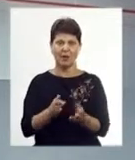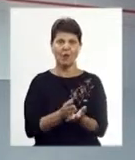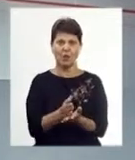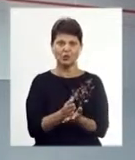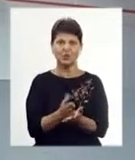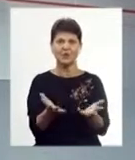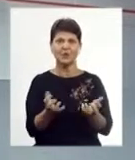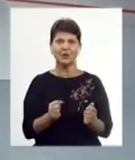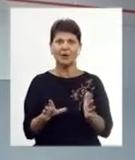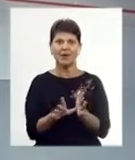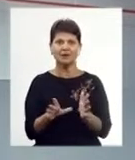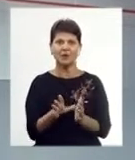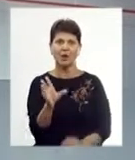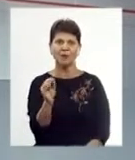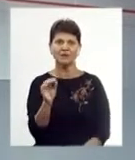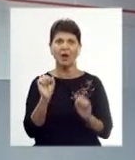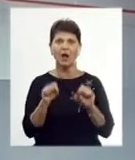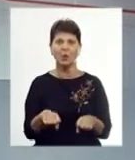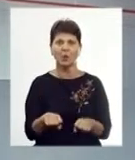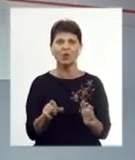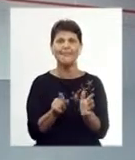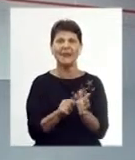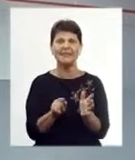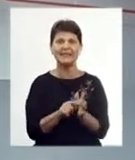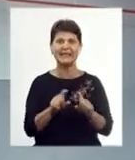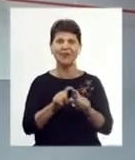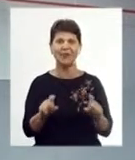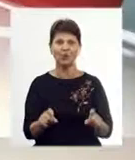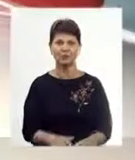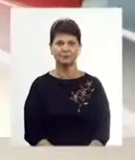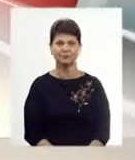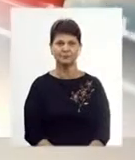Отримати електронне посвідчення можна у пенсійному фонді.